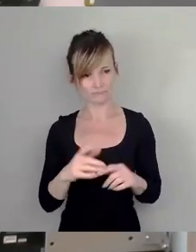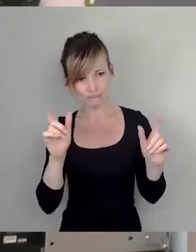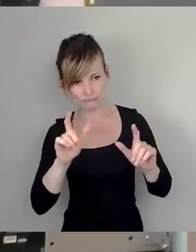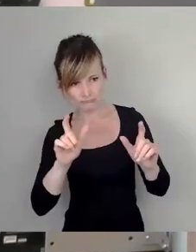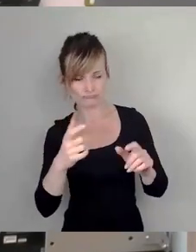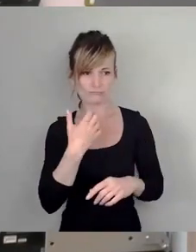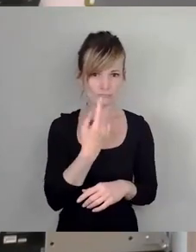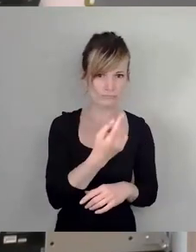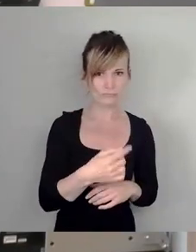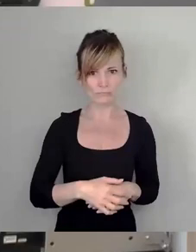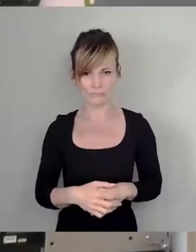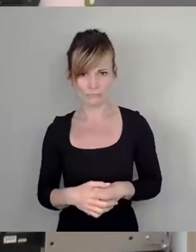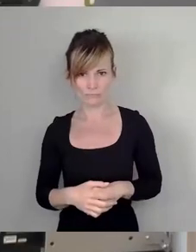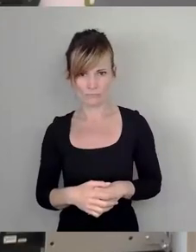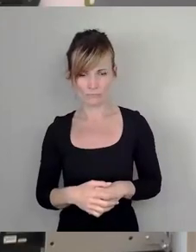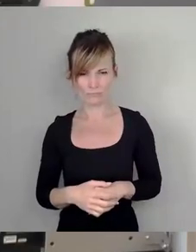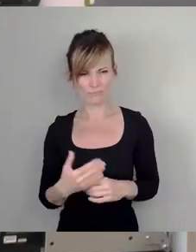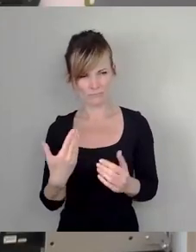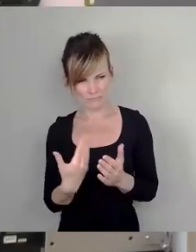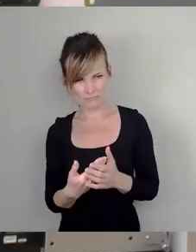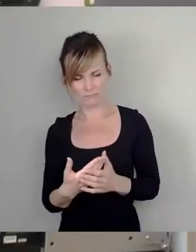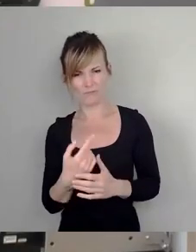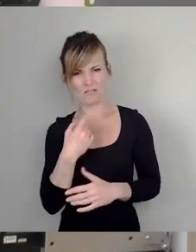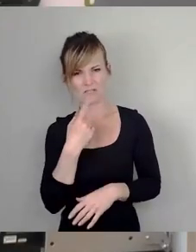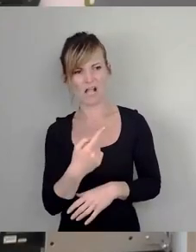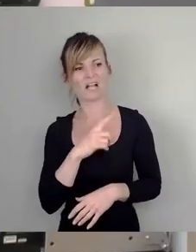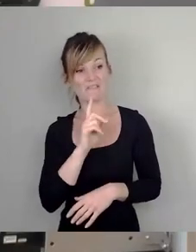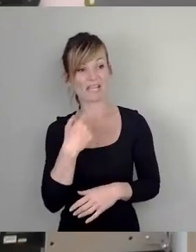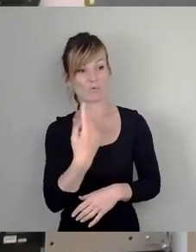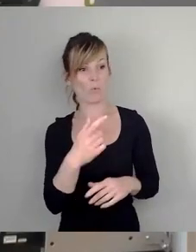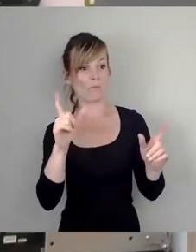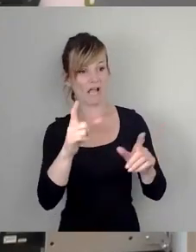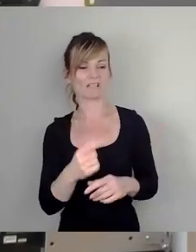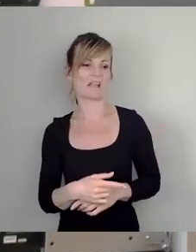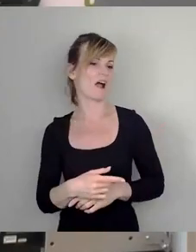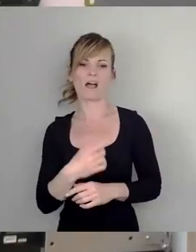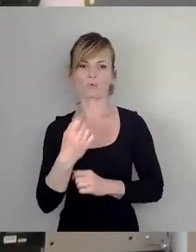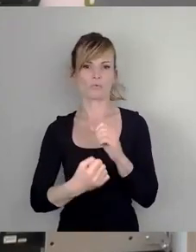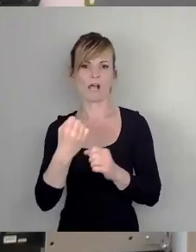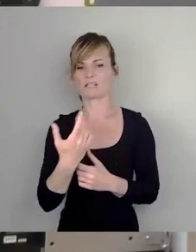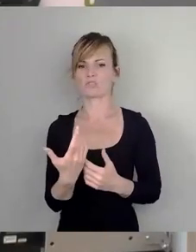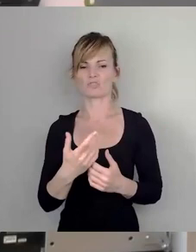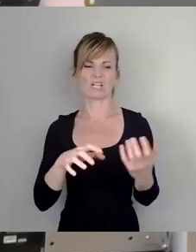das liederlich verlassen, dass sie Chaos machen, dass sie Übertretungen stattfinden.